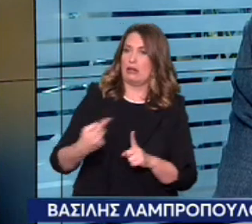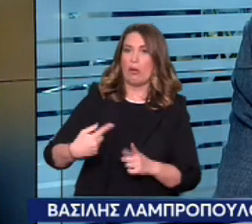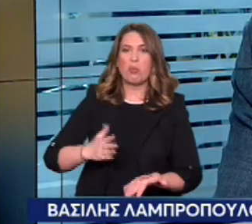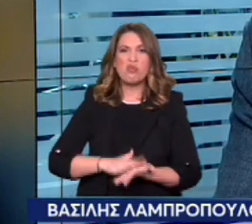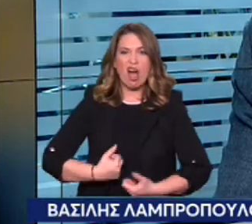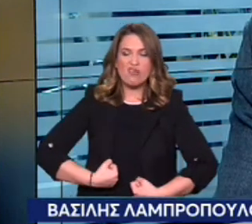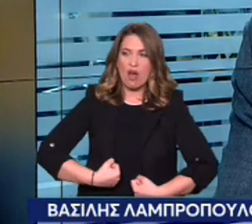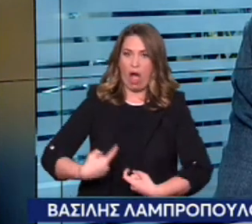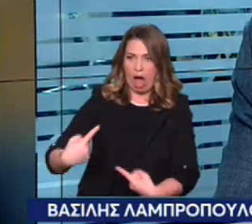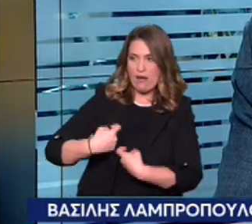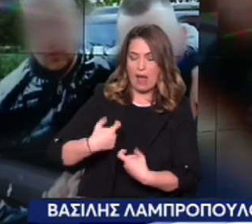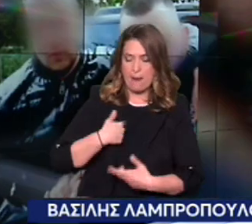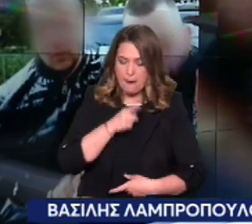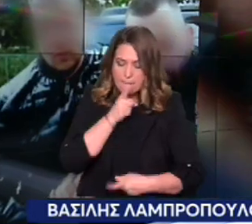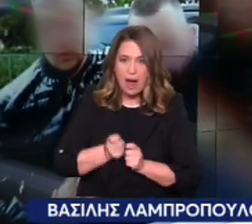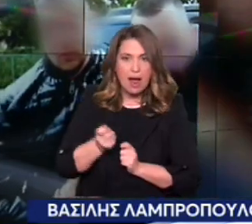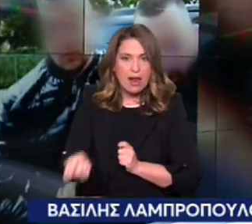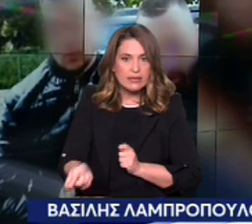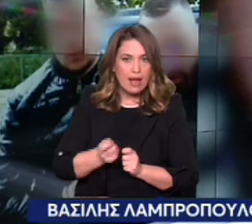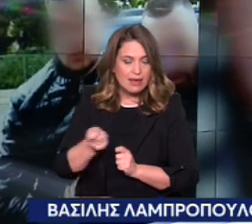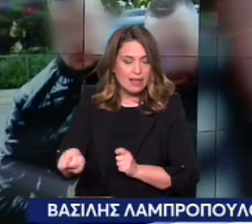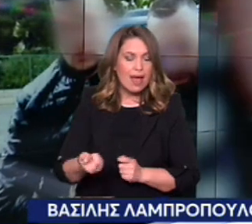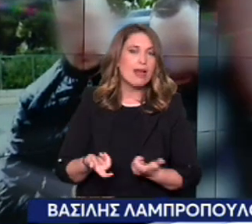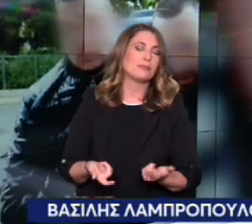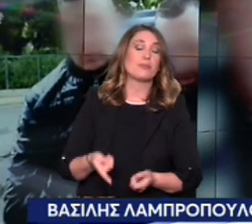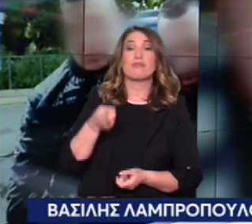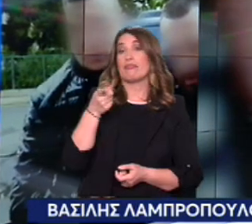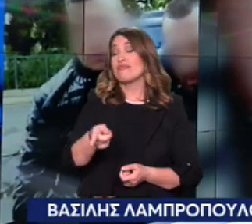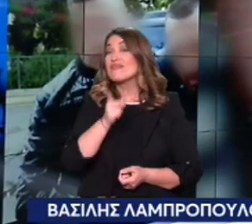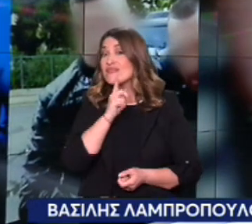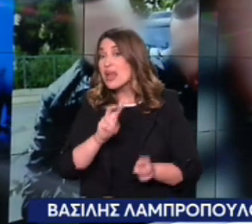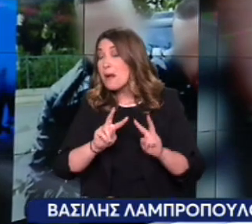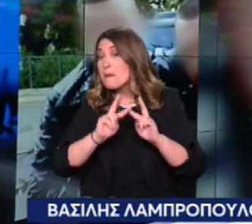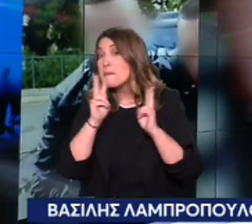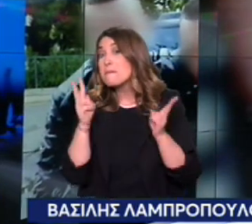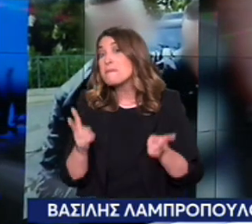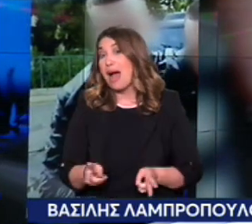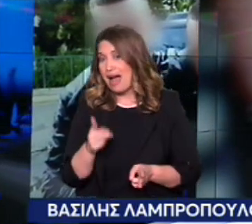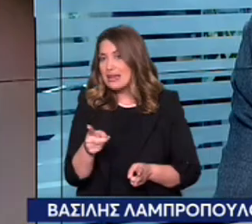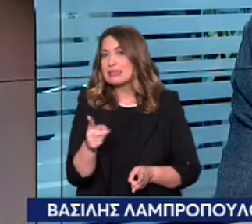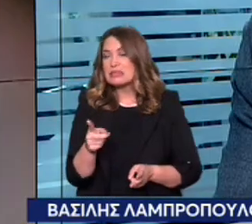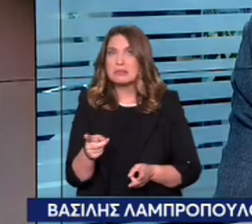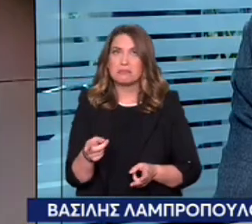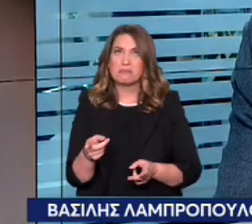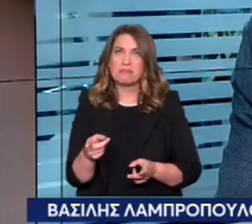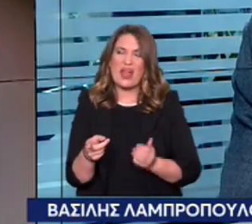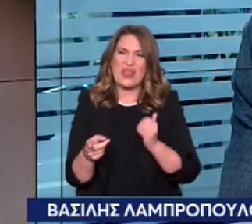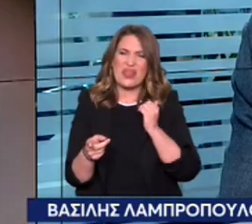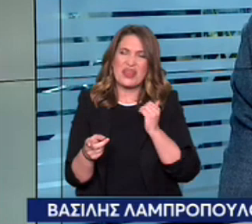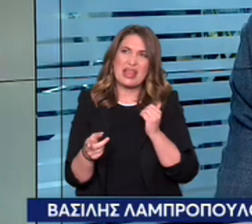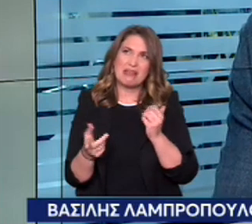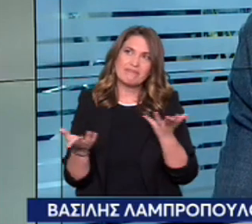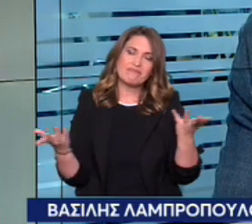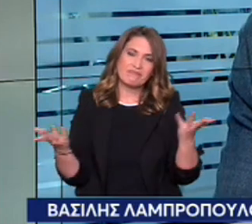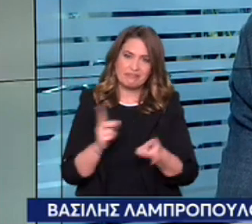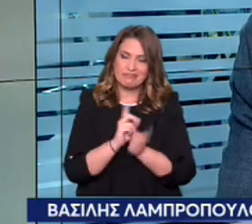Προφανώς, στο συγκεκριμένο μαγαζί, μακάρι να μην είναι έτσι, αλλά αυτές τις πληροφορίες μας μεταφέρει ο Βασίλης Λαπρόπουλος. Αλλά